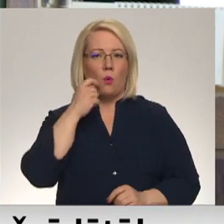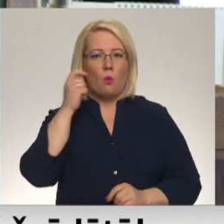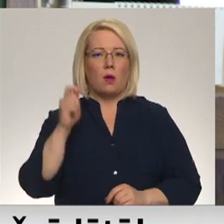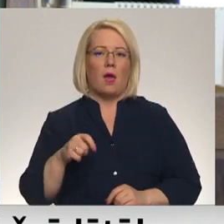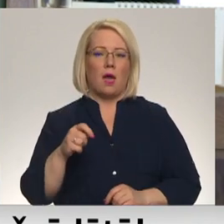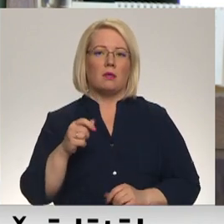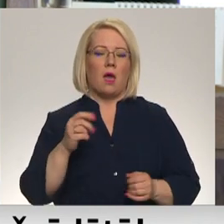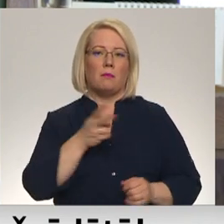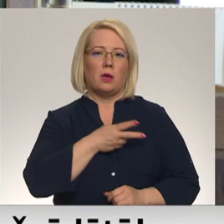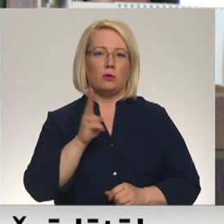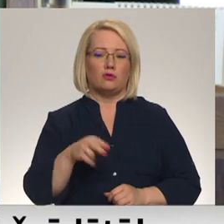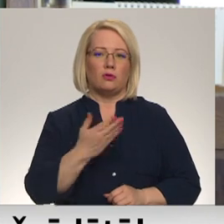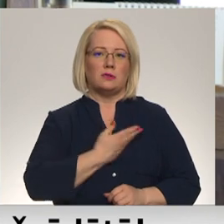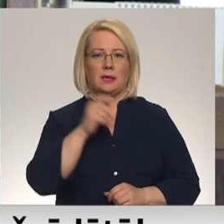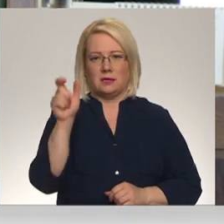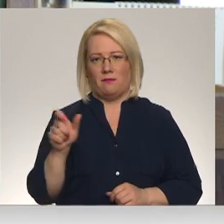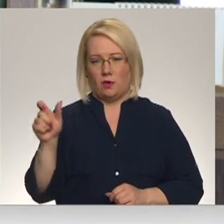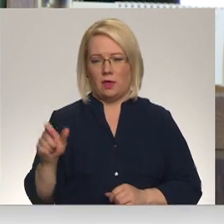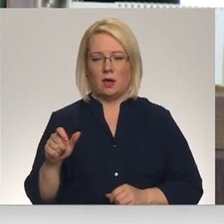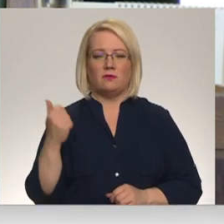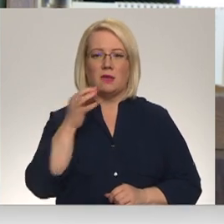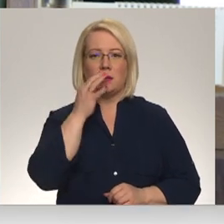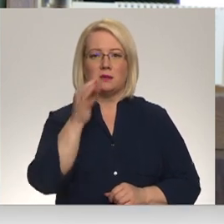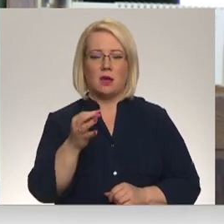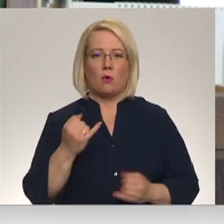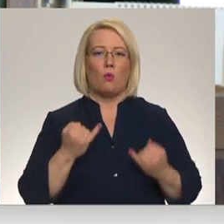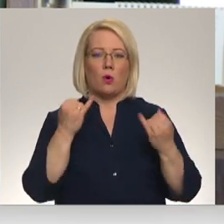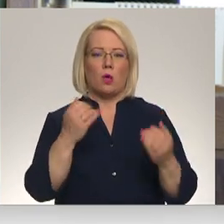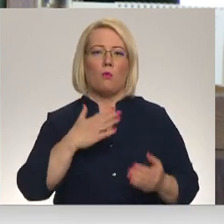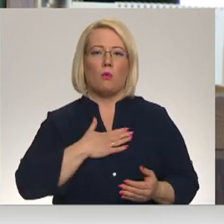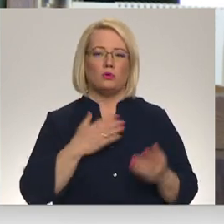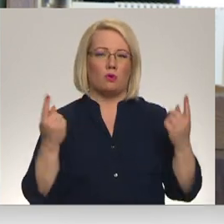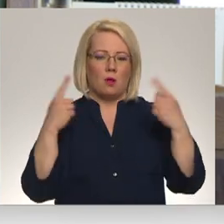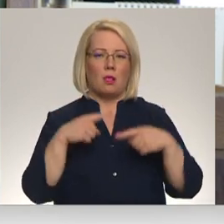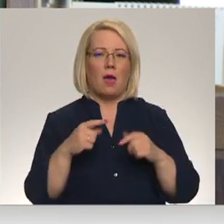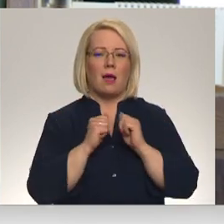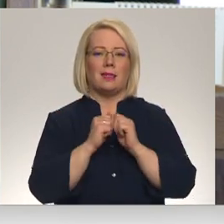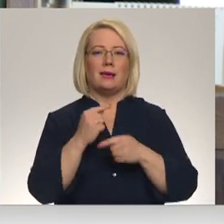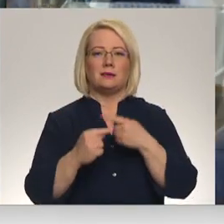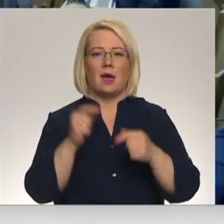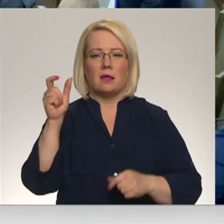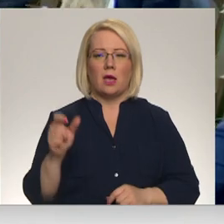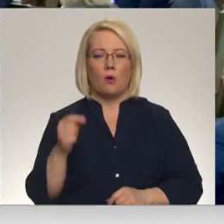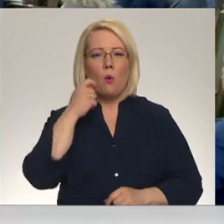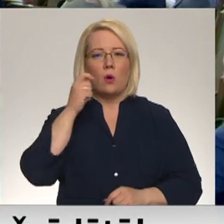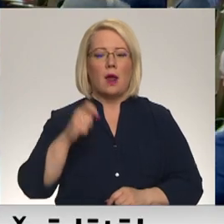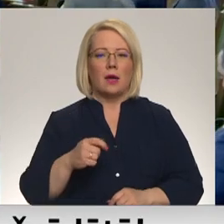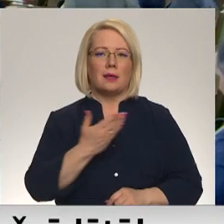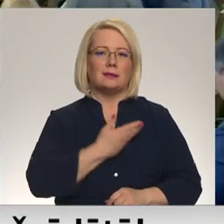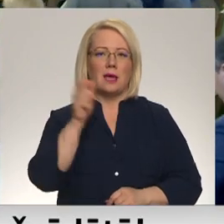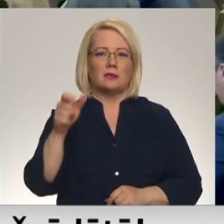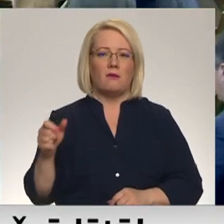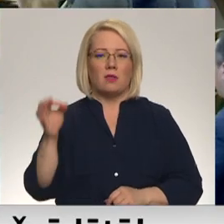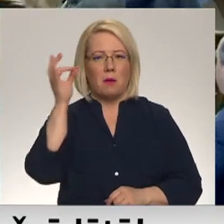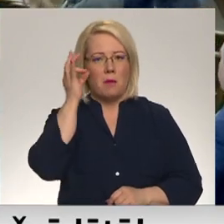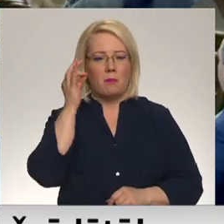iedzīvotājus. Gudināsim mūsu laikmeta līdzgaidnieku, Ukraina siedzīvotāju piemiņu ar klusuma brīdi.